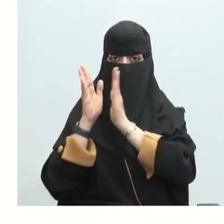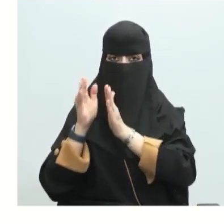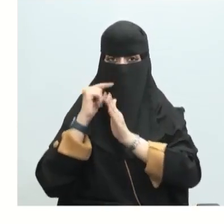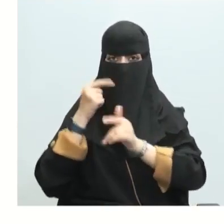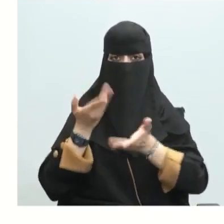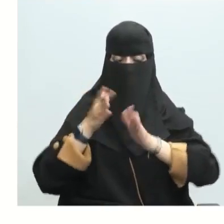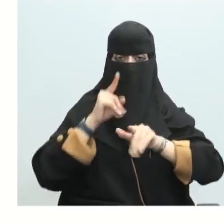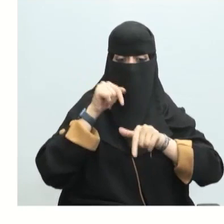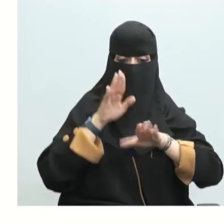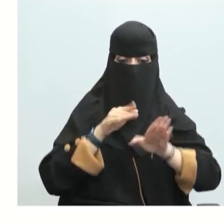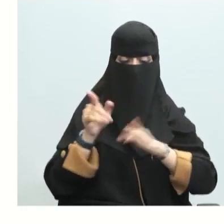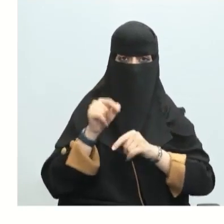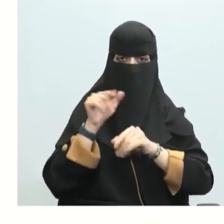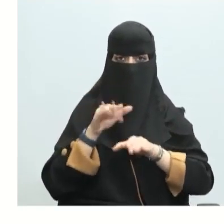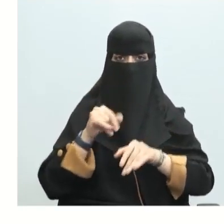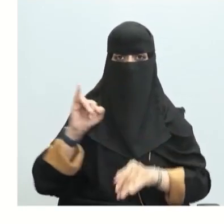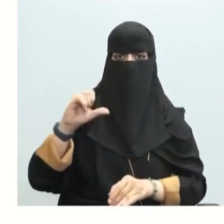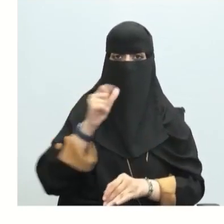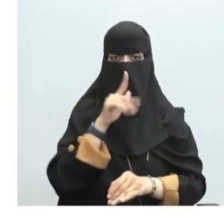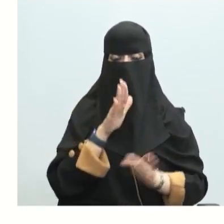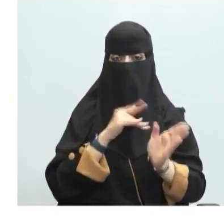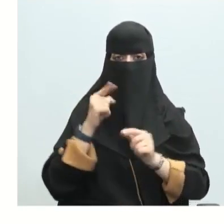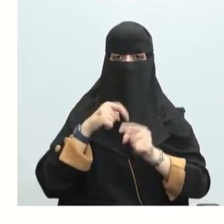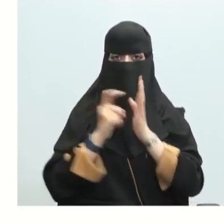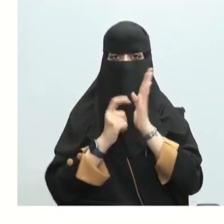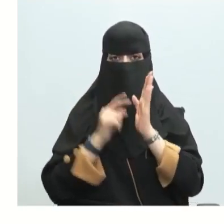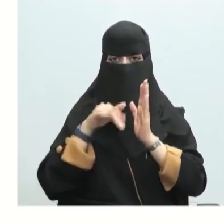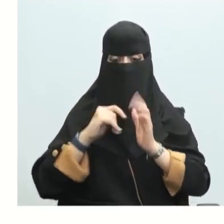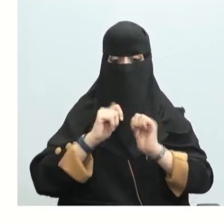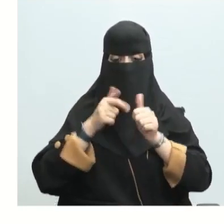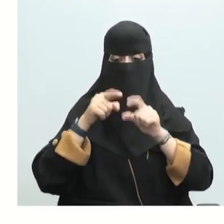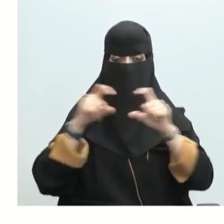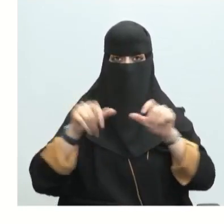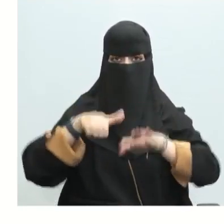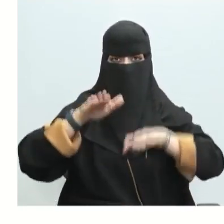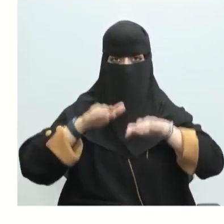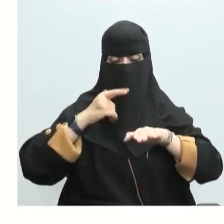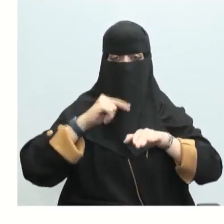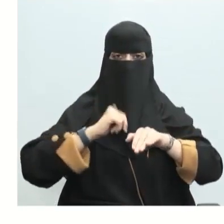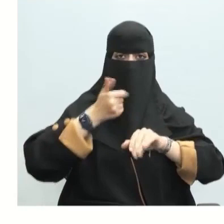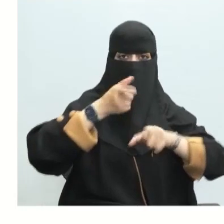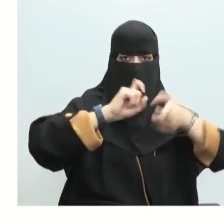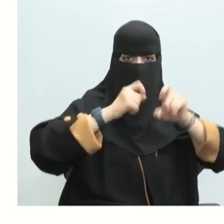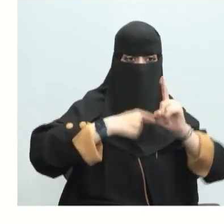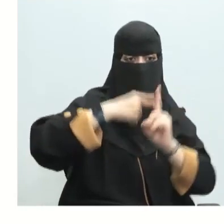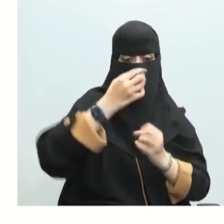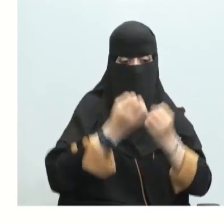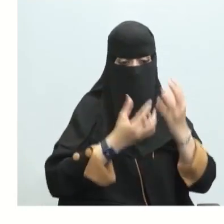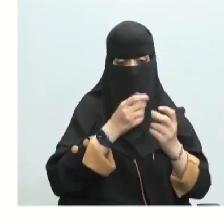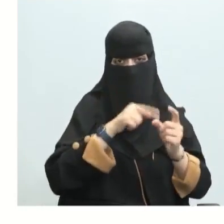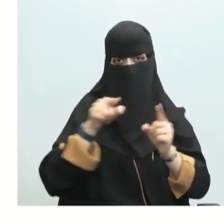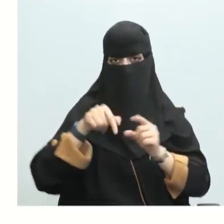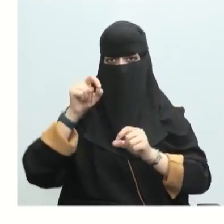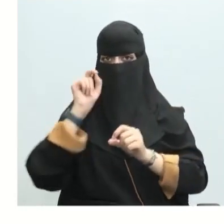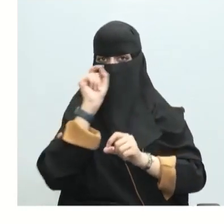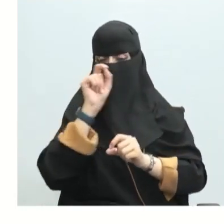أيضا يوجد لدينا فيها مول إذن العناصر في حالتها القياسية يكون حرارة التكوين القياسية لها